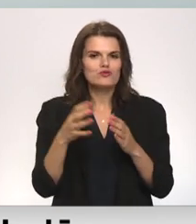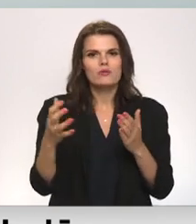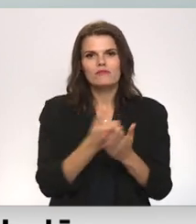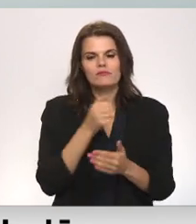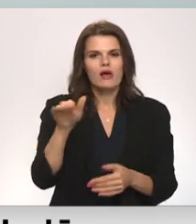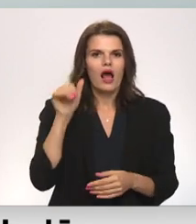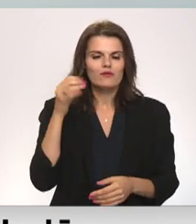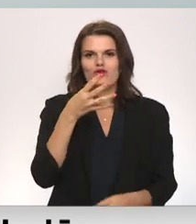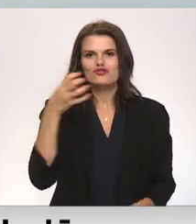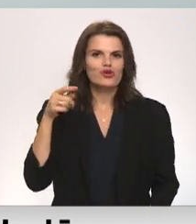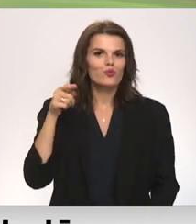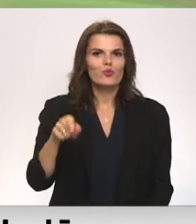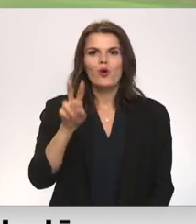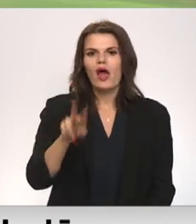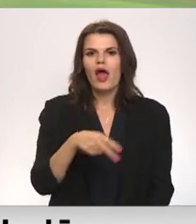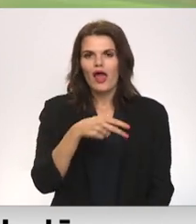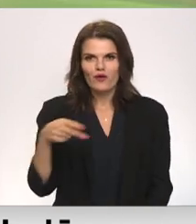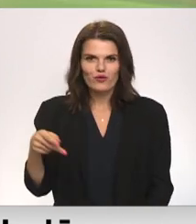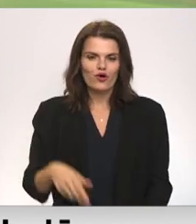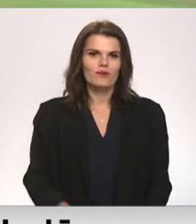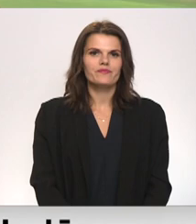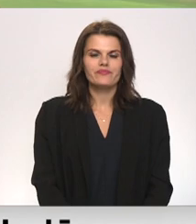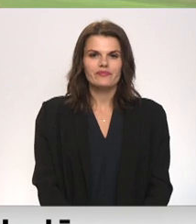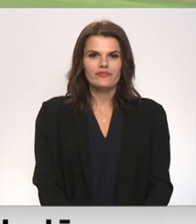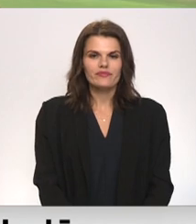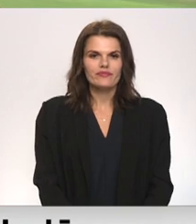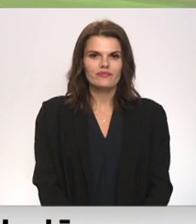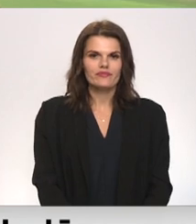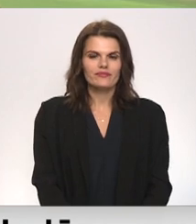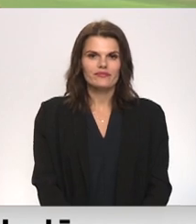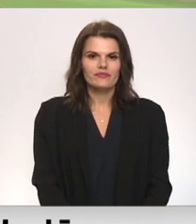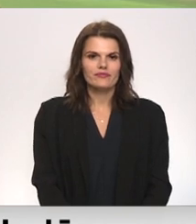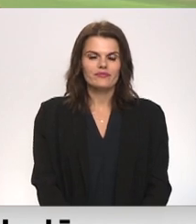aizņēmumu 400 tūkstoši eiro. Sandra Leitāni, Andrs Pāns, Vidzemstelevīzija